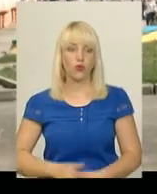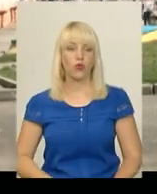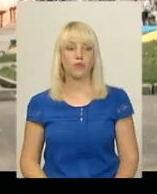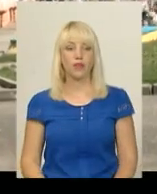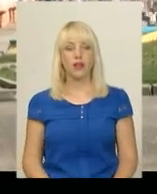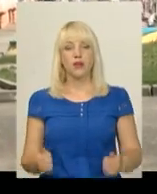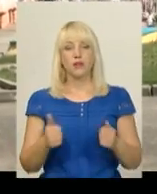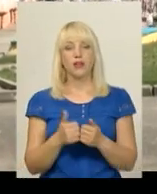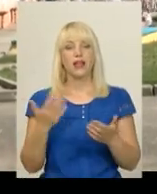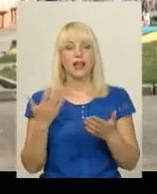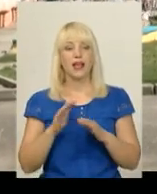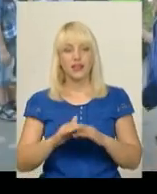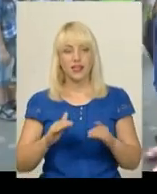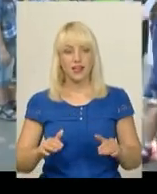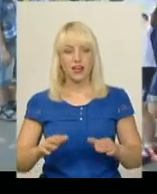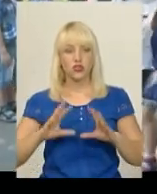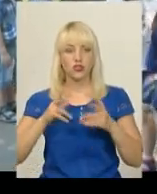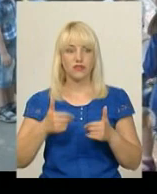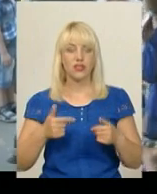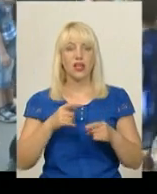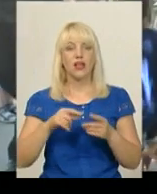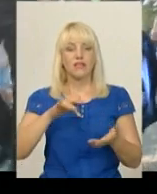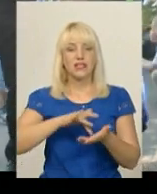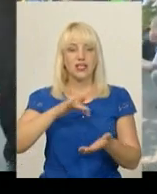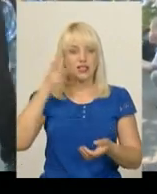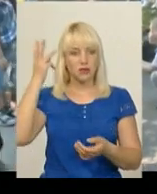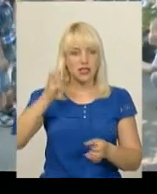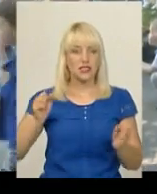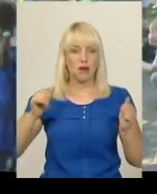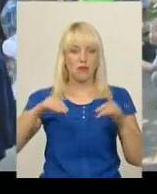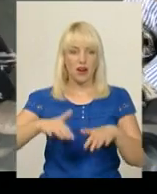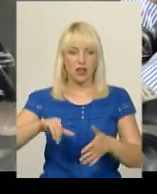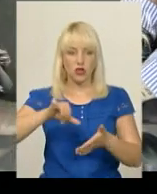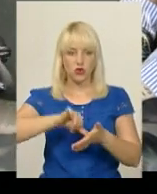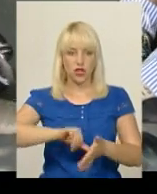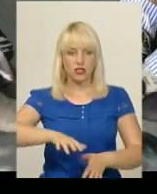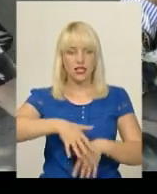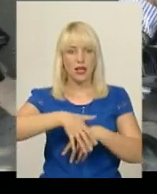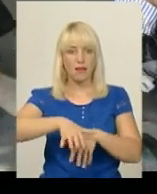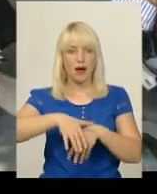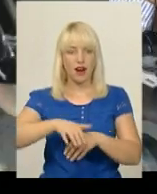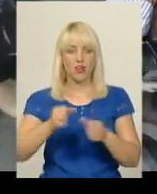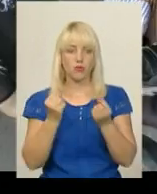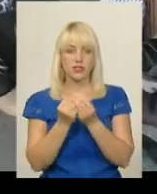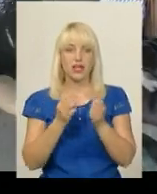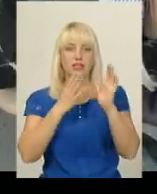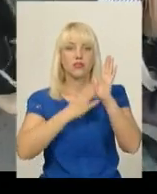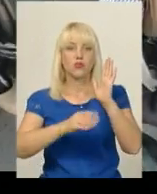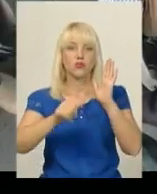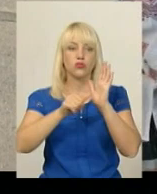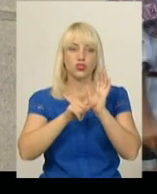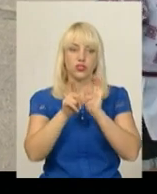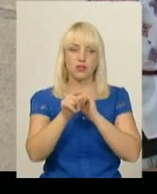Біля дитячого світу у середмісті Хмельницького збираються учасники параду близнят. Офіційно зареєструвалися 96 пар.